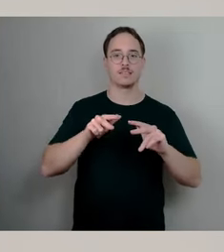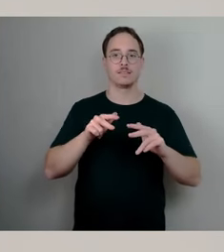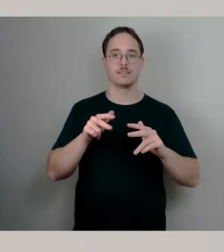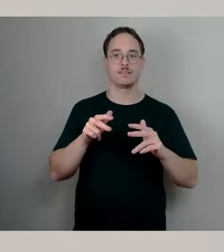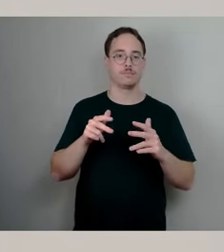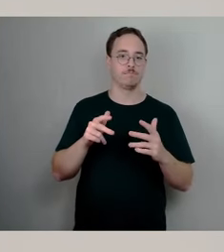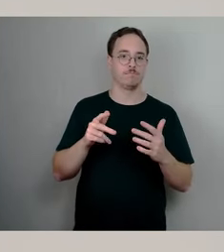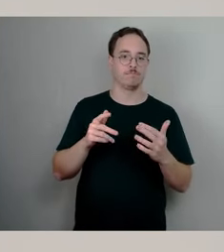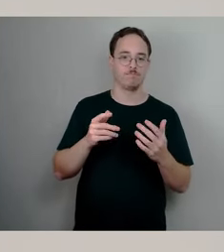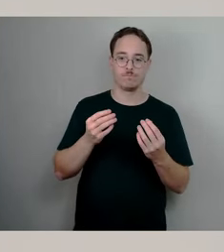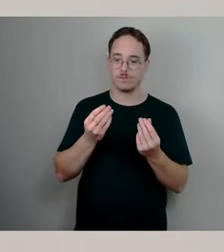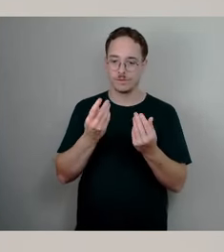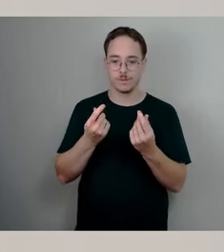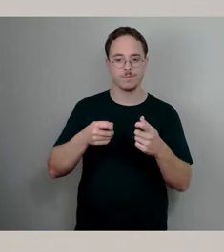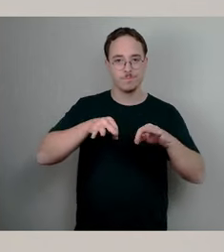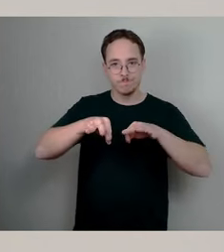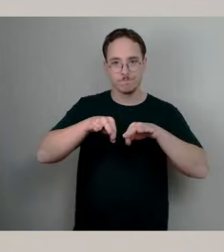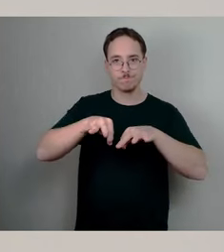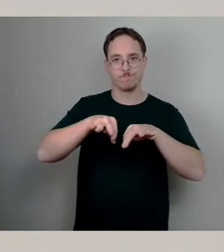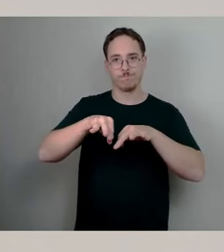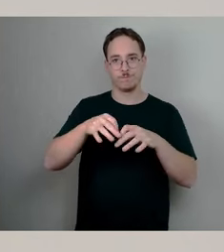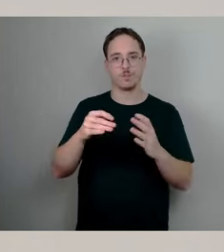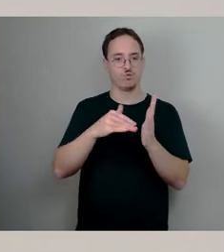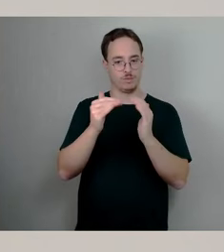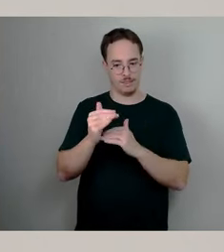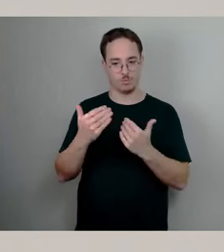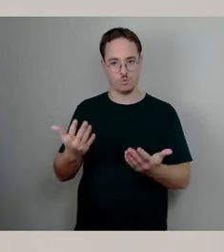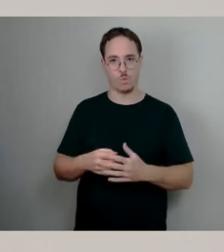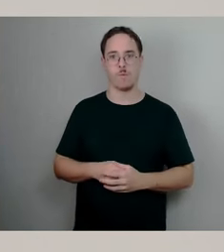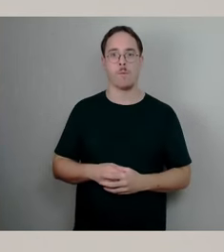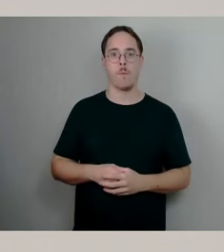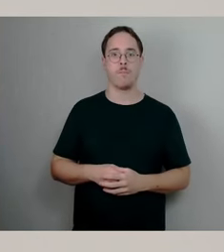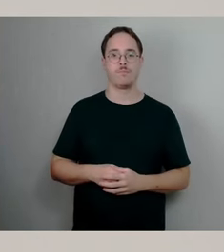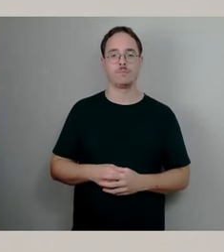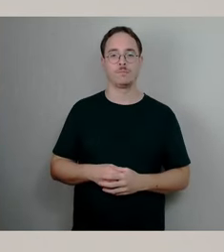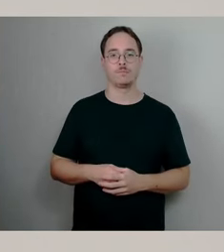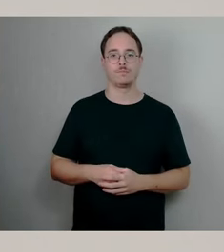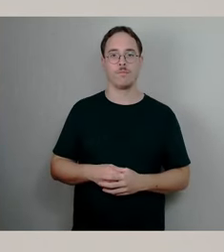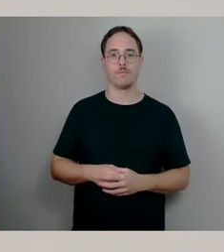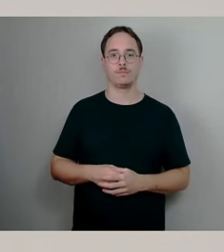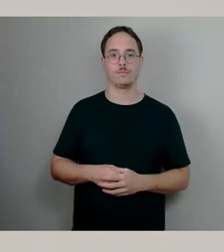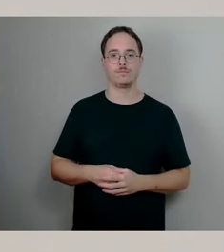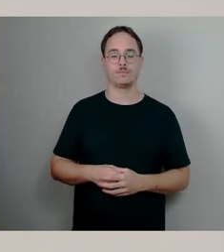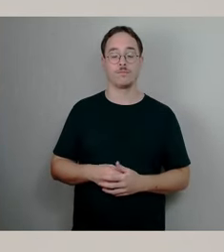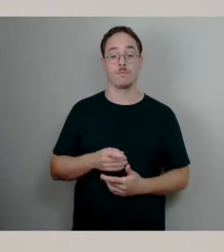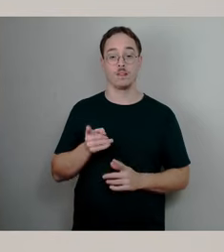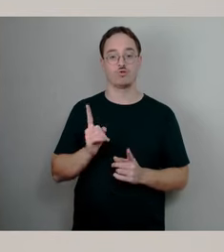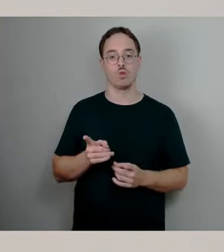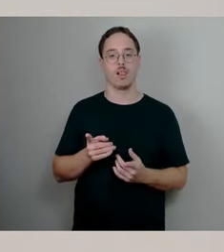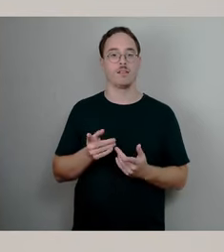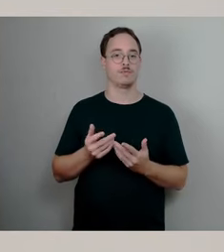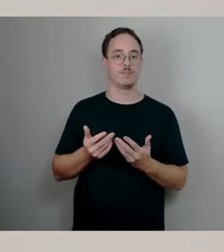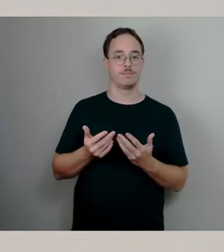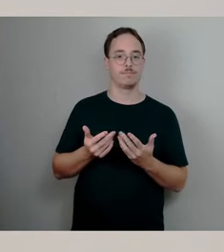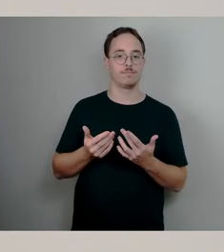2022 vom Stadtrat beschlossen wird. Dort soll es ja auch eine ereignisbedingte Steuerung des Verkehrs geben, dass in Zukunft,